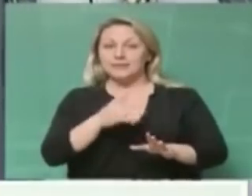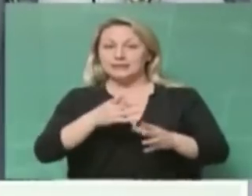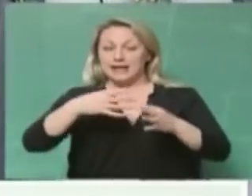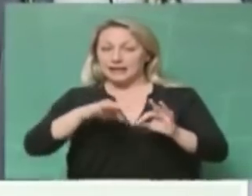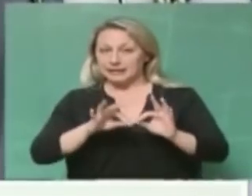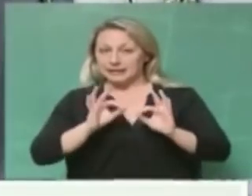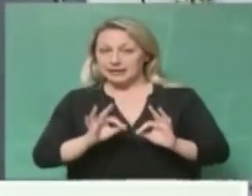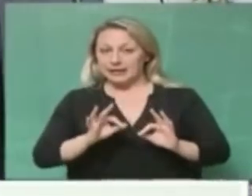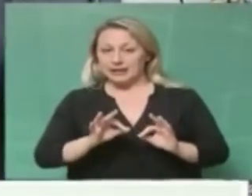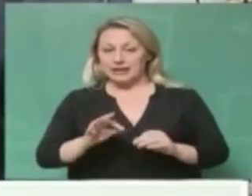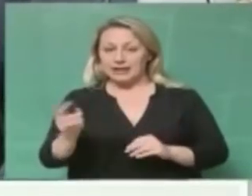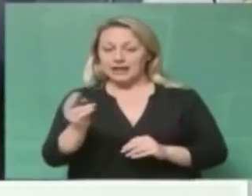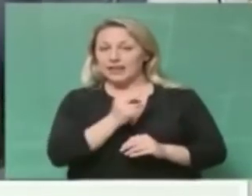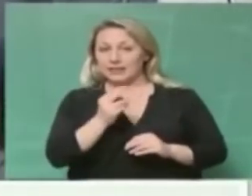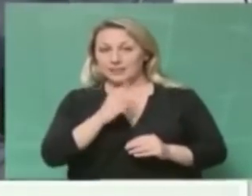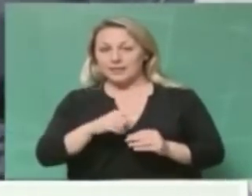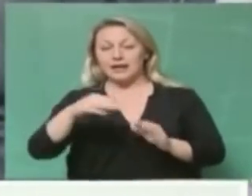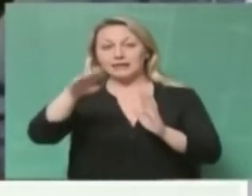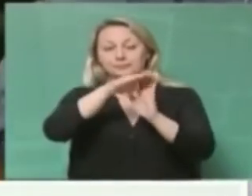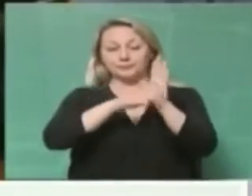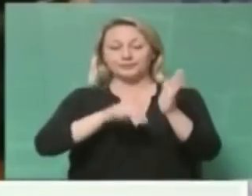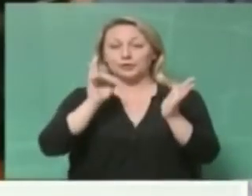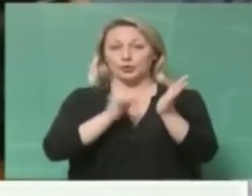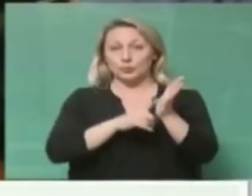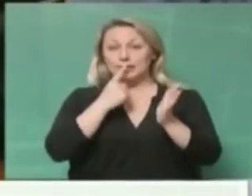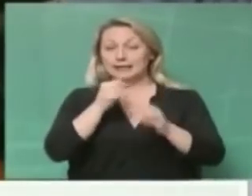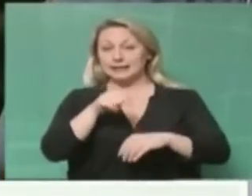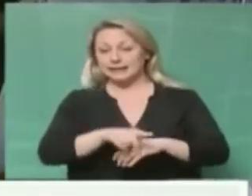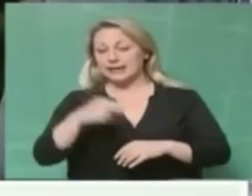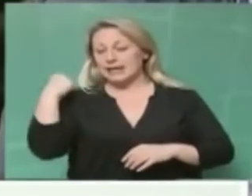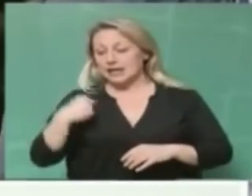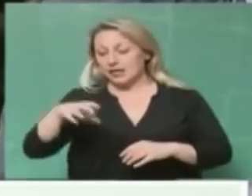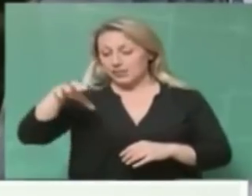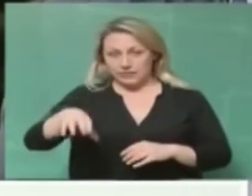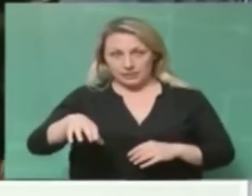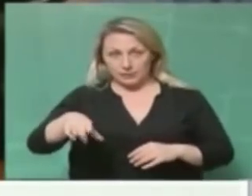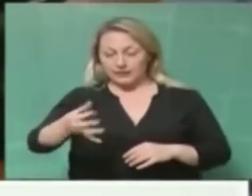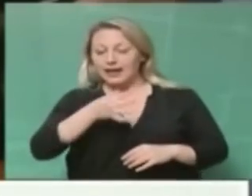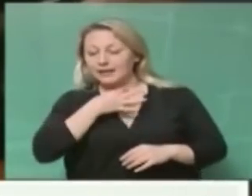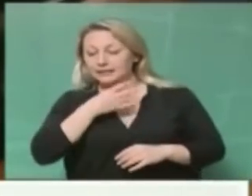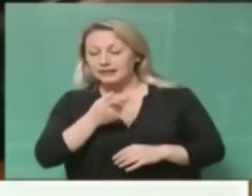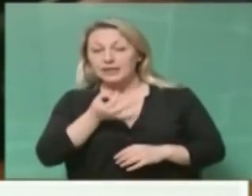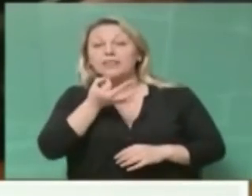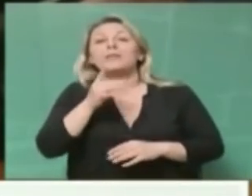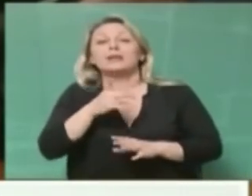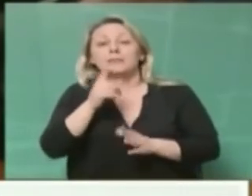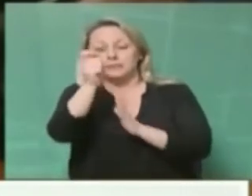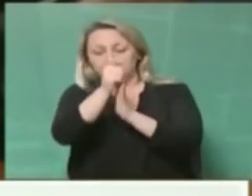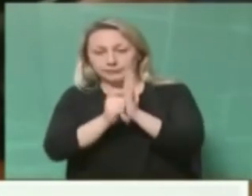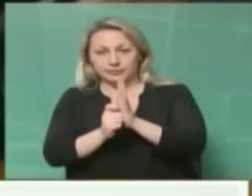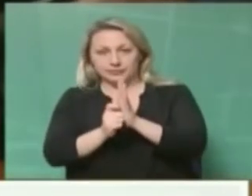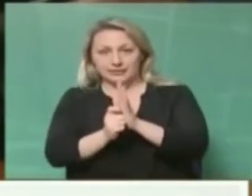δεν το λέω από την άψη της κείμενης νομοθεσίας, αλλά είναι παράλογο ένας δήμος να μην μπορεί να καθορίσει τις ανάγκες του. Παράλογο εντελώς.